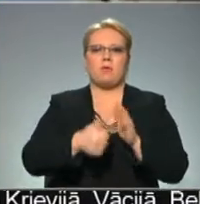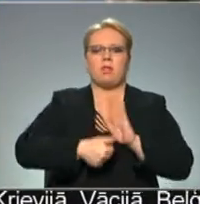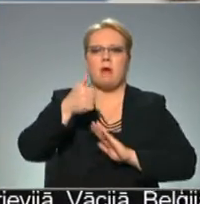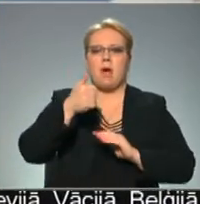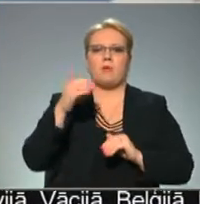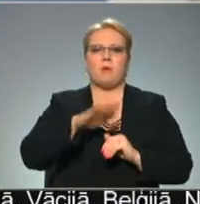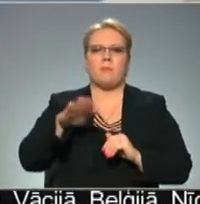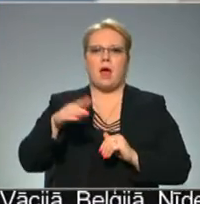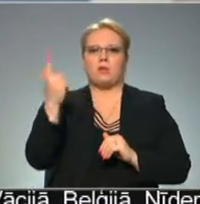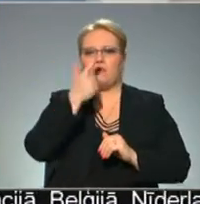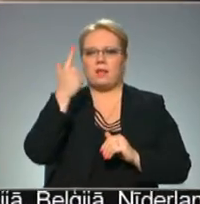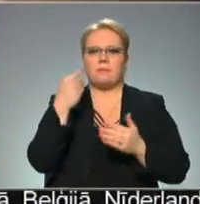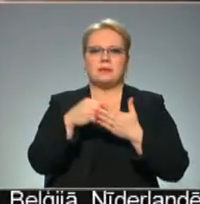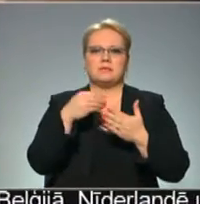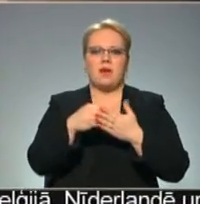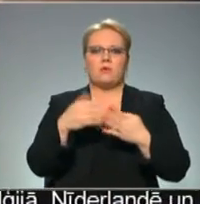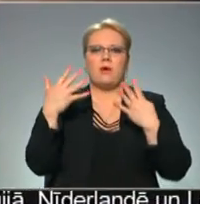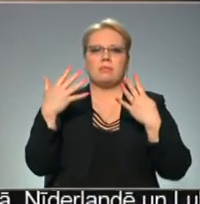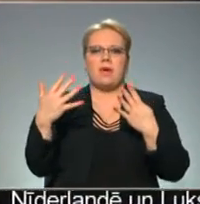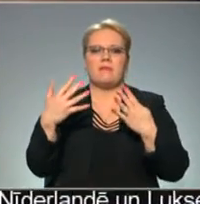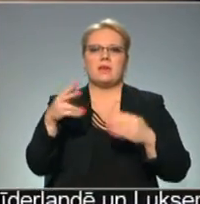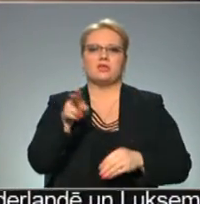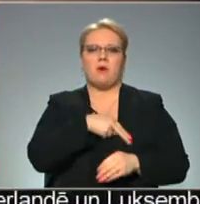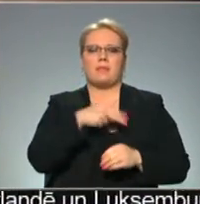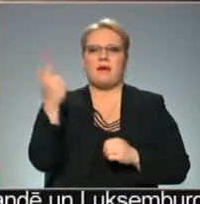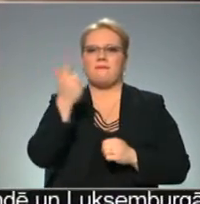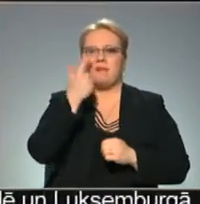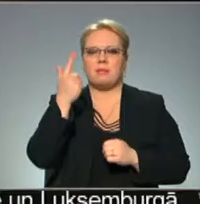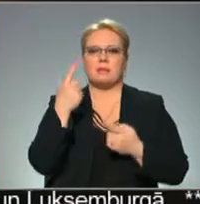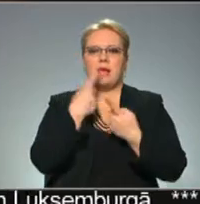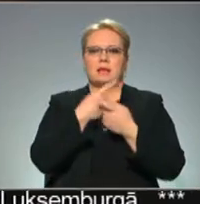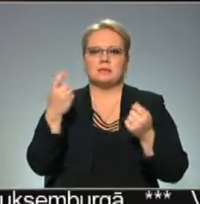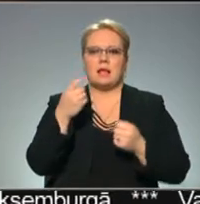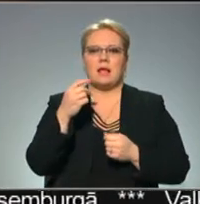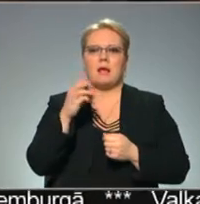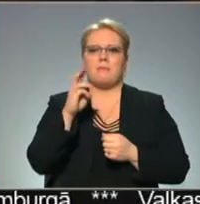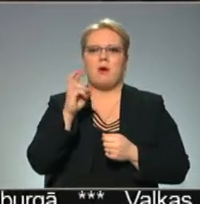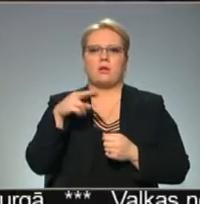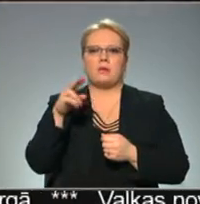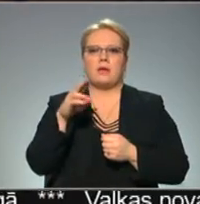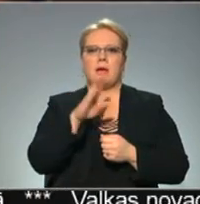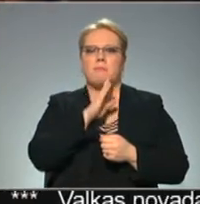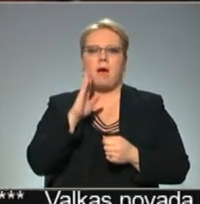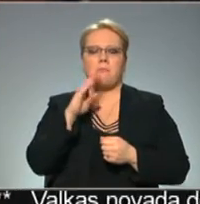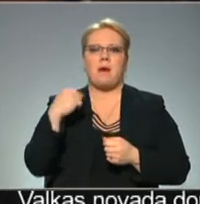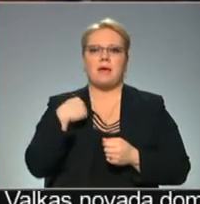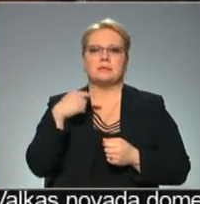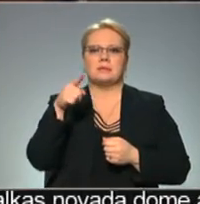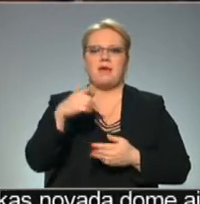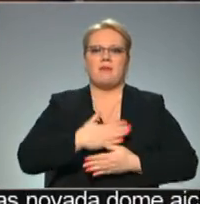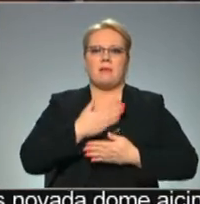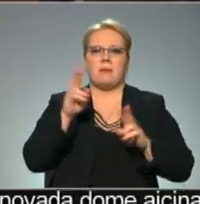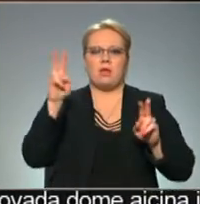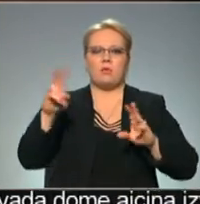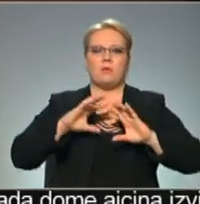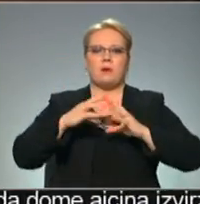bērnu filmu, izvērtējot deviņas nominētās filmas, tik atzīvi Jāņa Norda, Māmais tev mīlu, kas pirmos